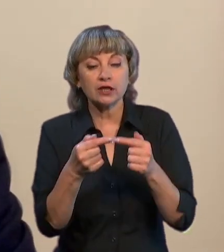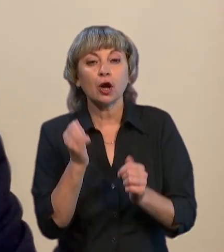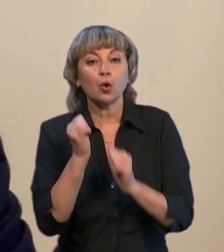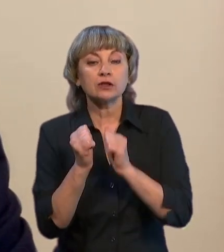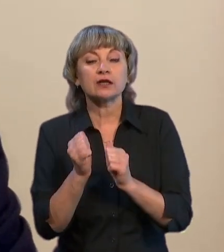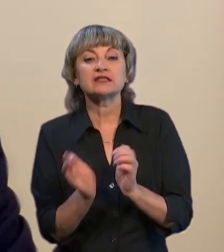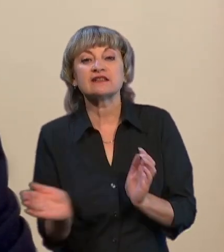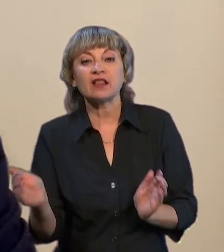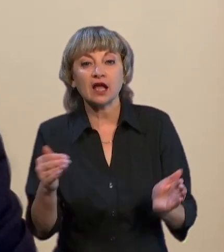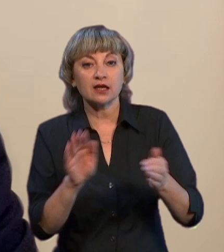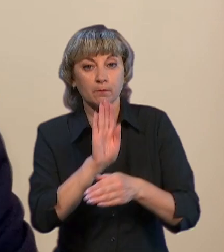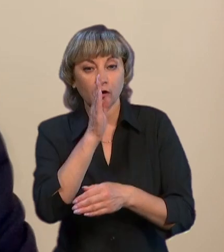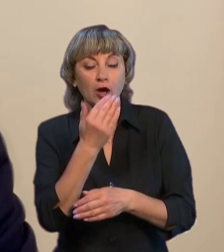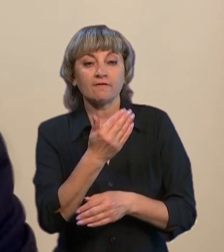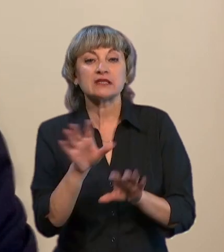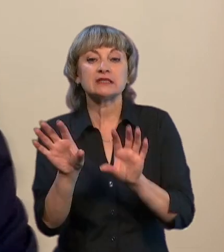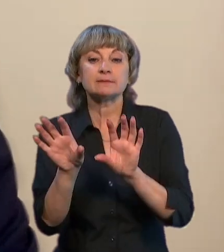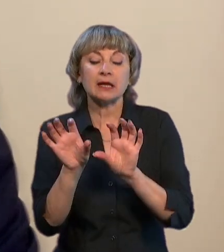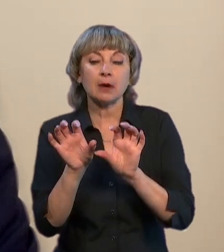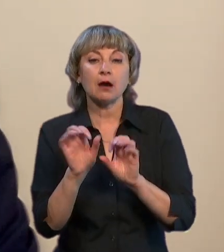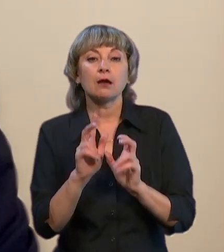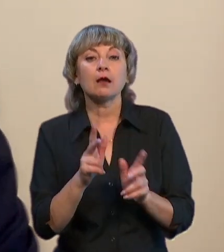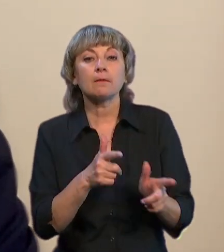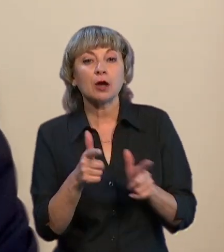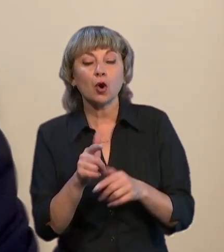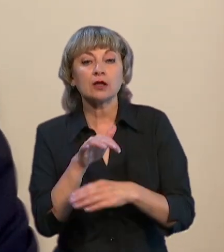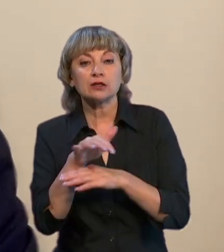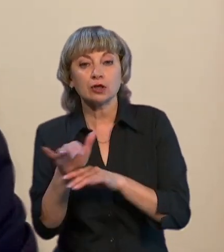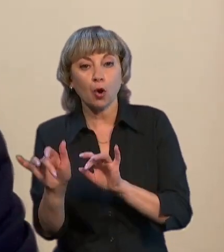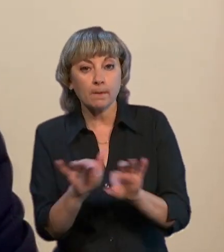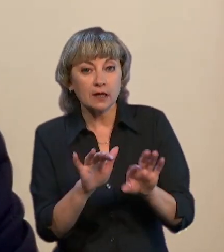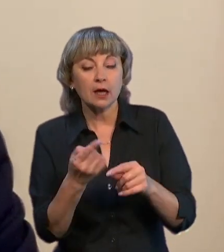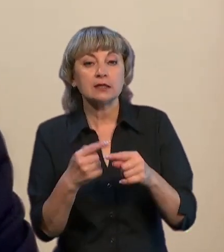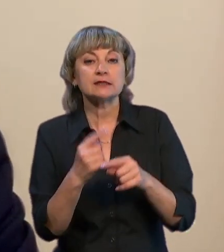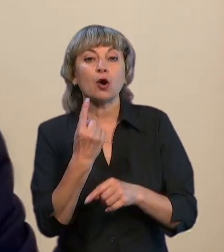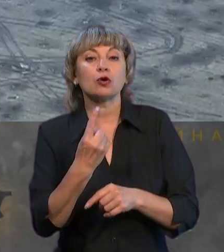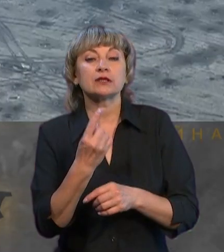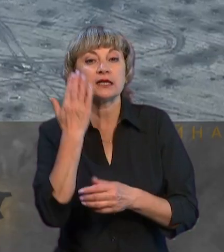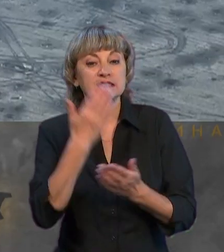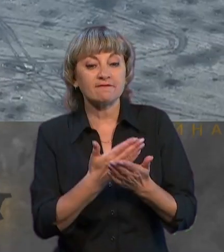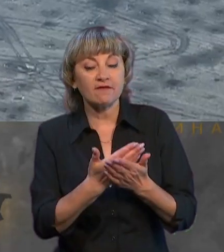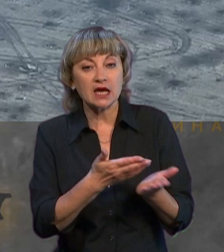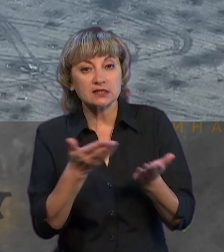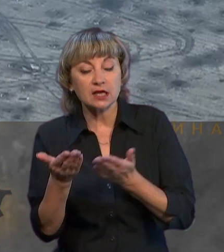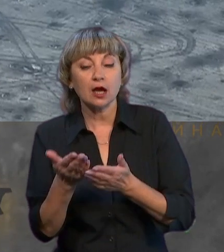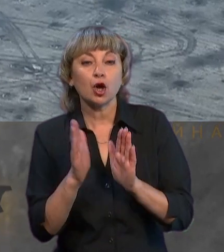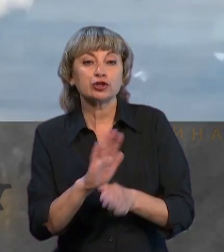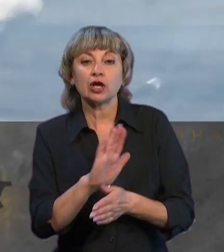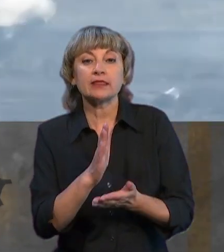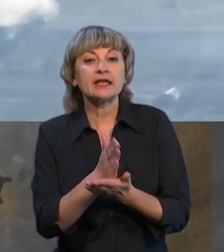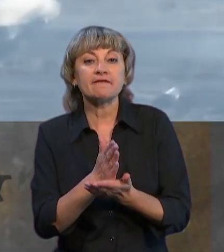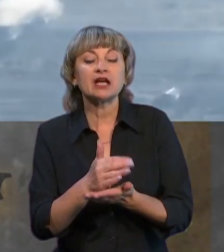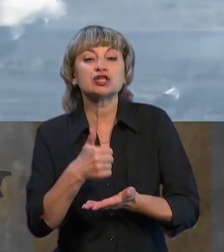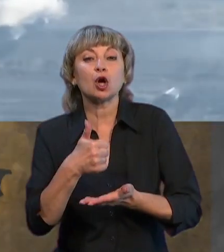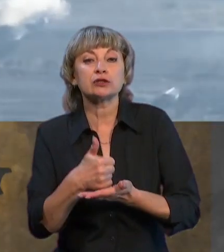ворогу, вони сприймають, зрозуміло, як підготовки наступальних операцій. Це як одна із версій. Хоча вона не є основною,